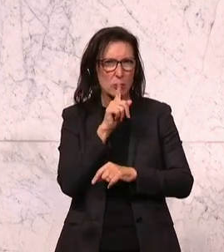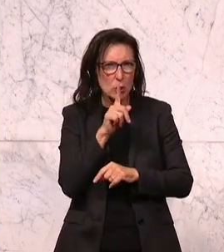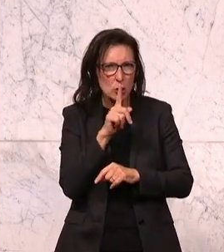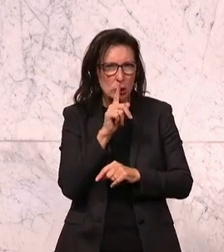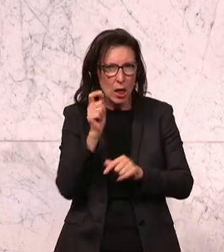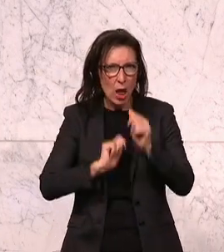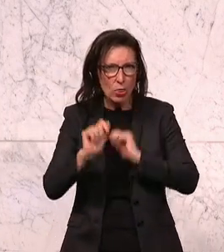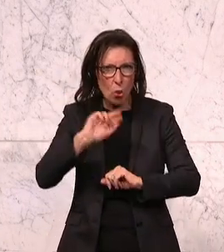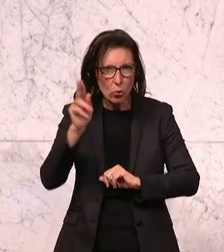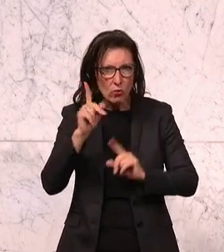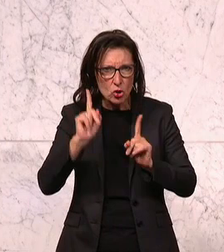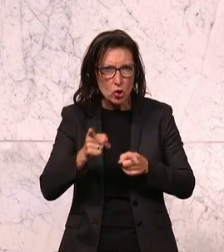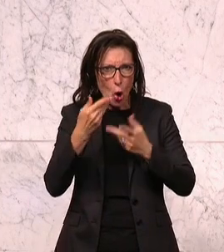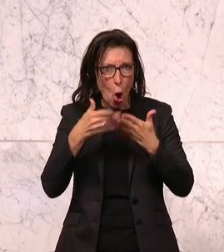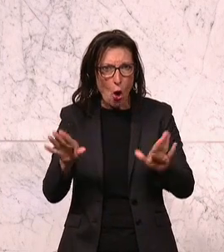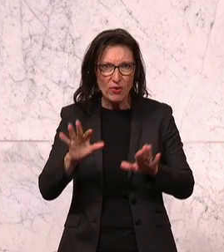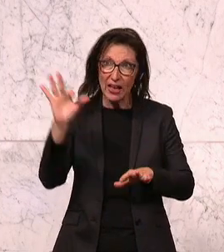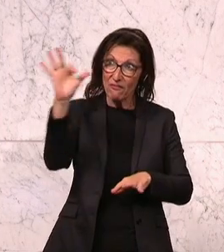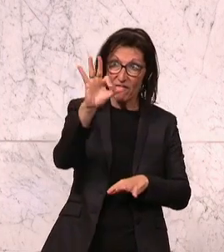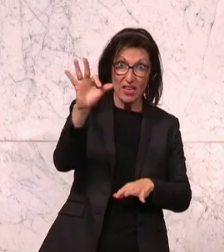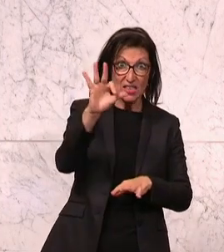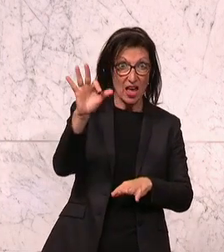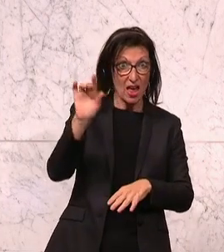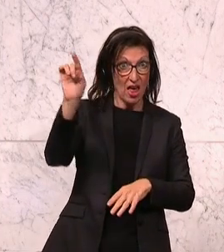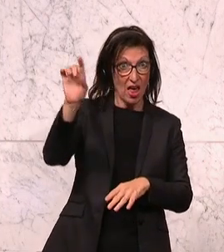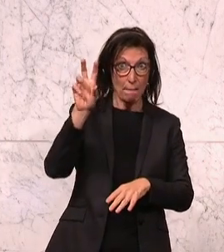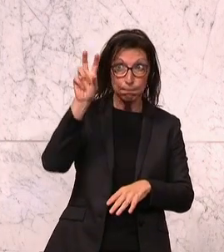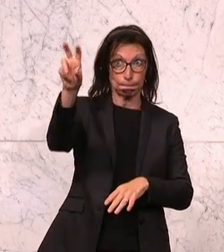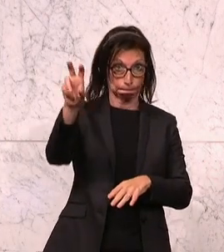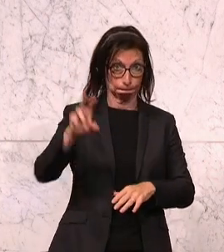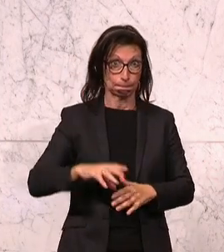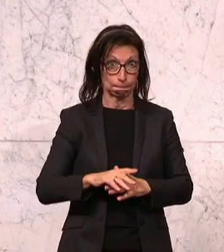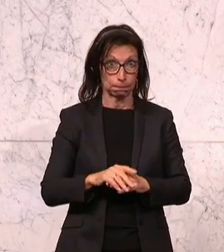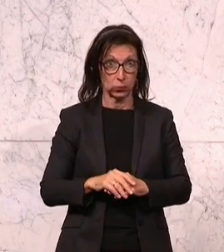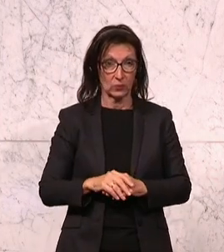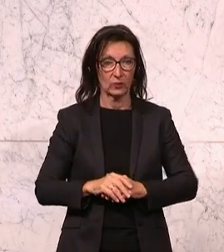an öffentlichen Toilettanlagen in Wien festgesetzt werden soll.